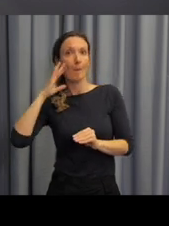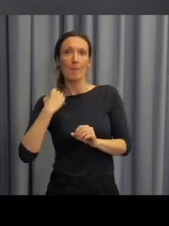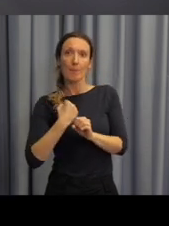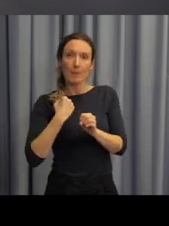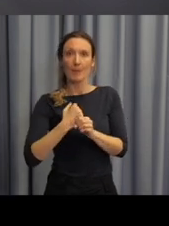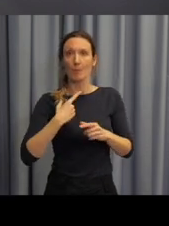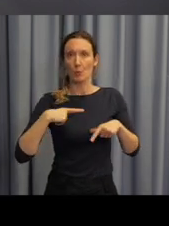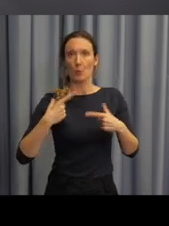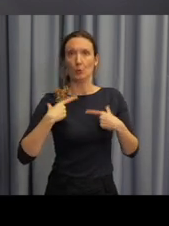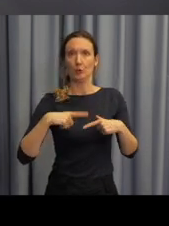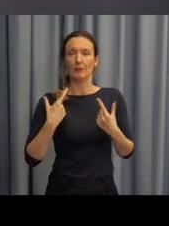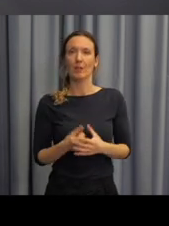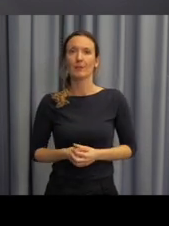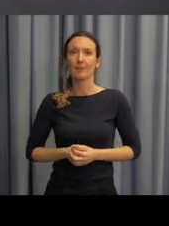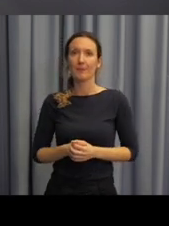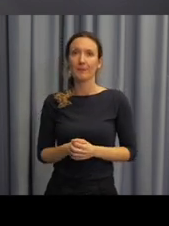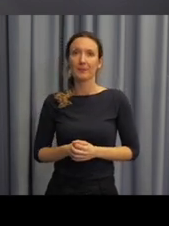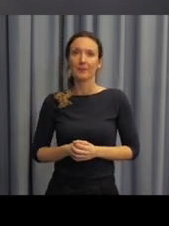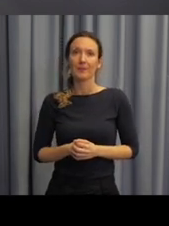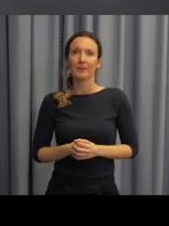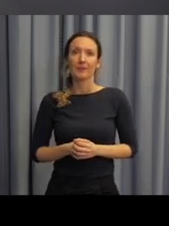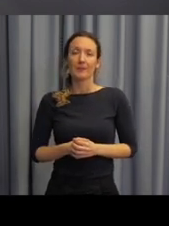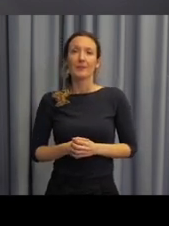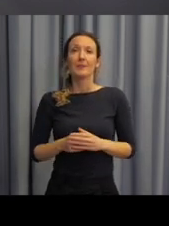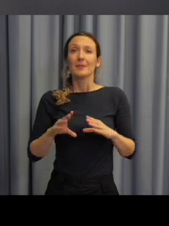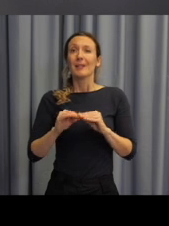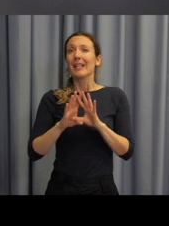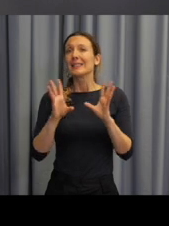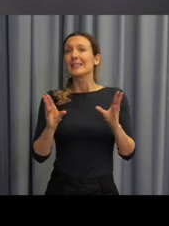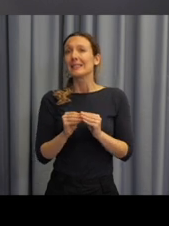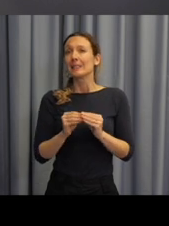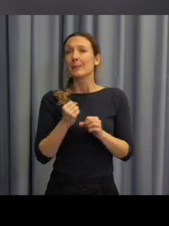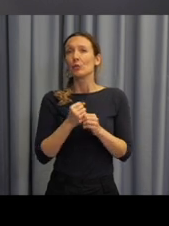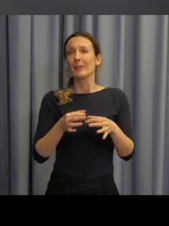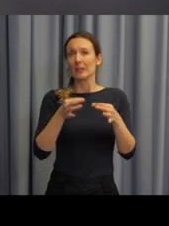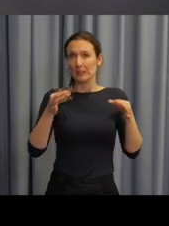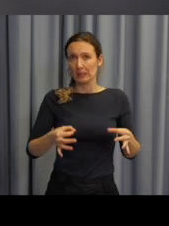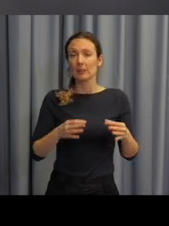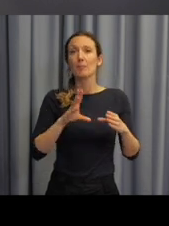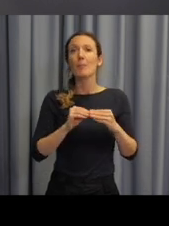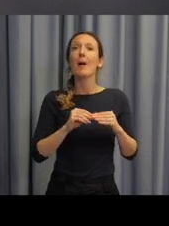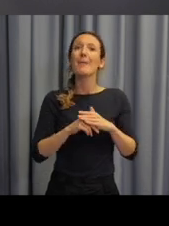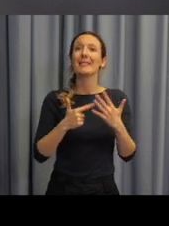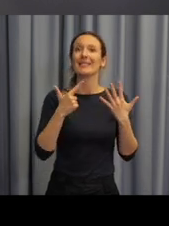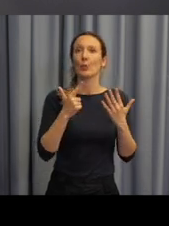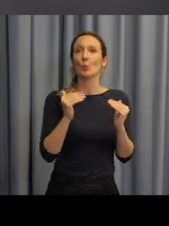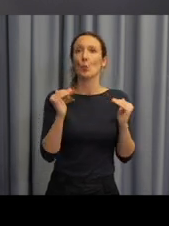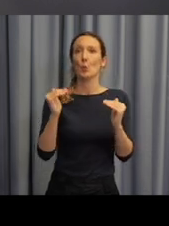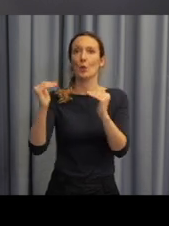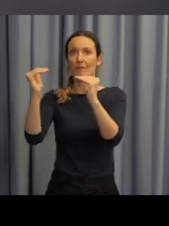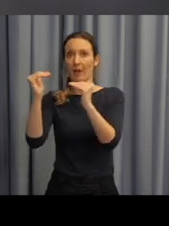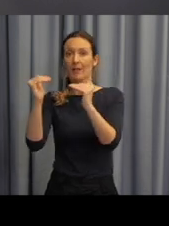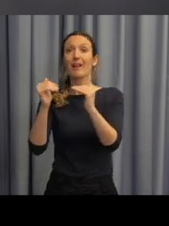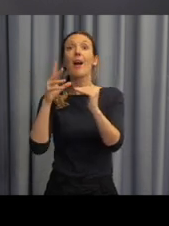máme zpracovány ty pracovní listy na sedmi úrovních pokročilosti. A ke čtyřem úrovním máme ještě